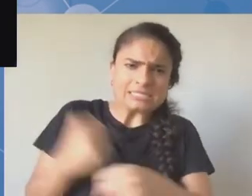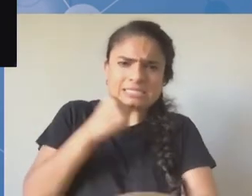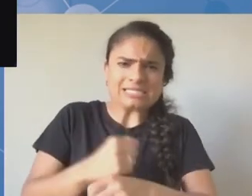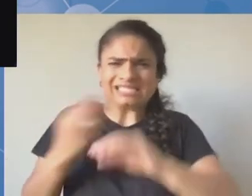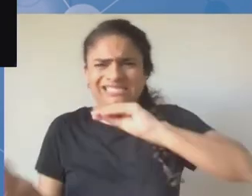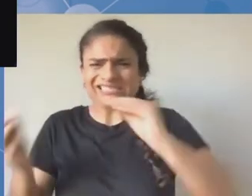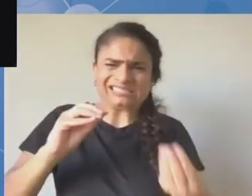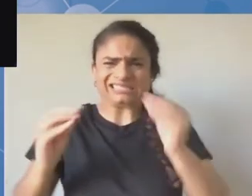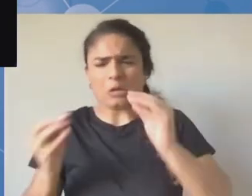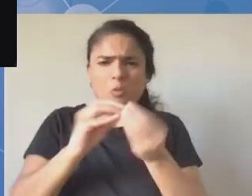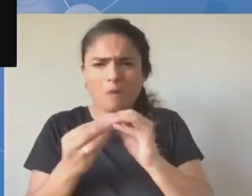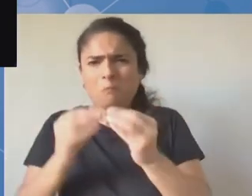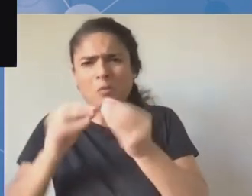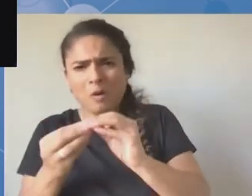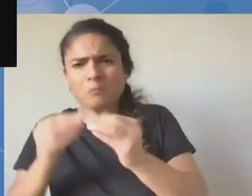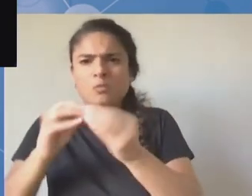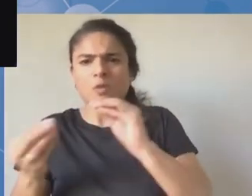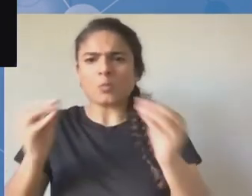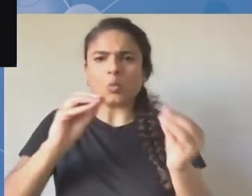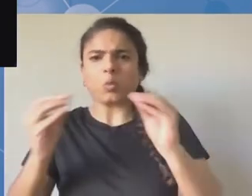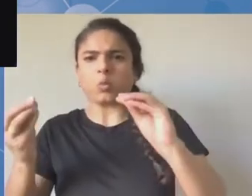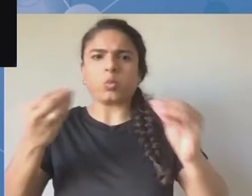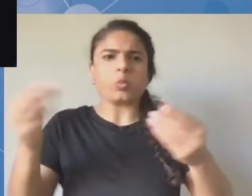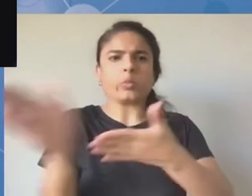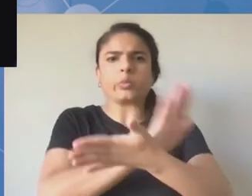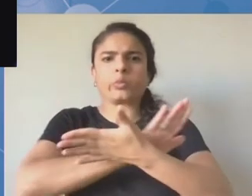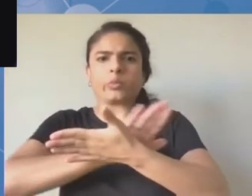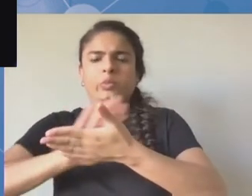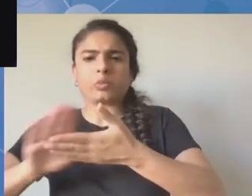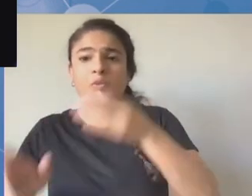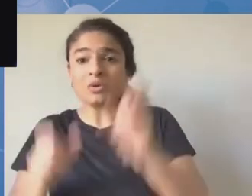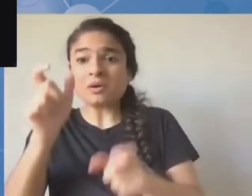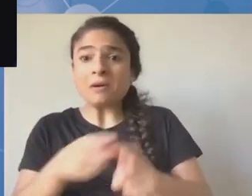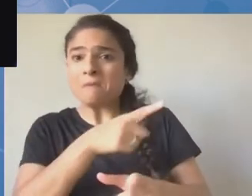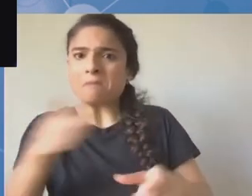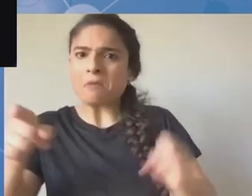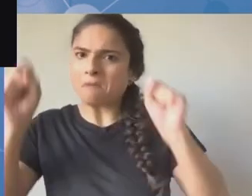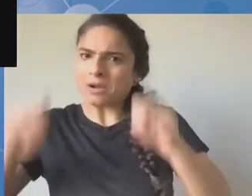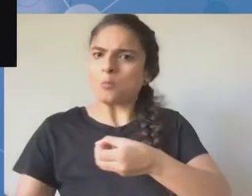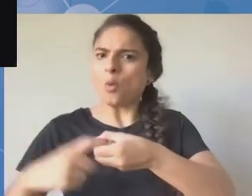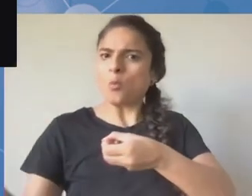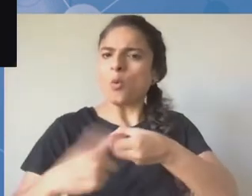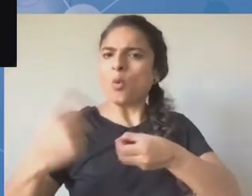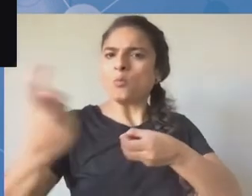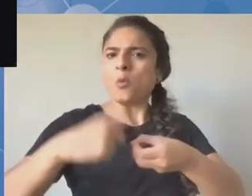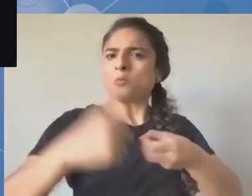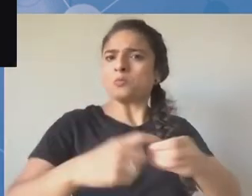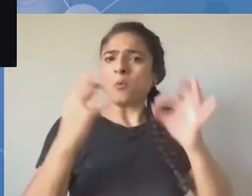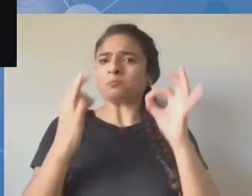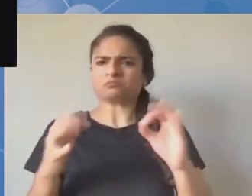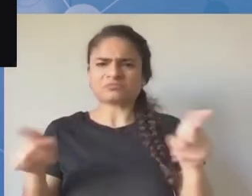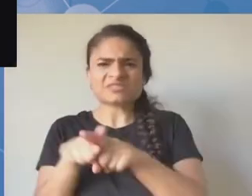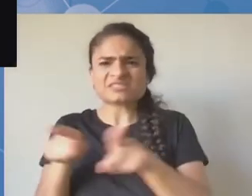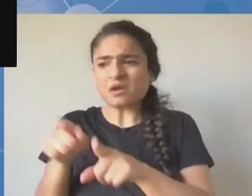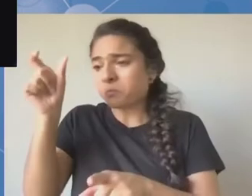Wiem, że niestrudzenie pracowaliście nad tym, żeby wszystkim umożliwić połączenie się z nami na